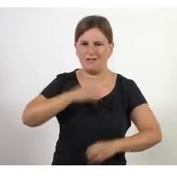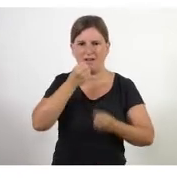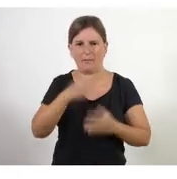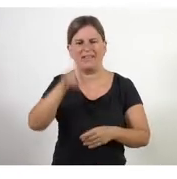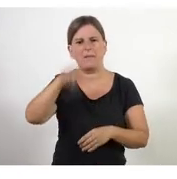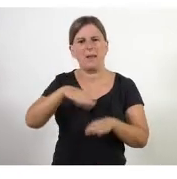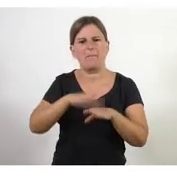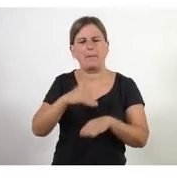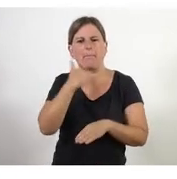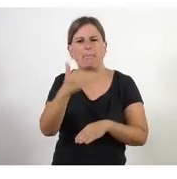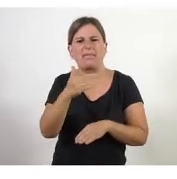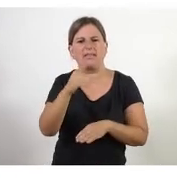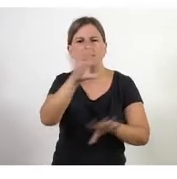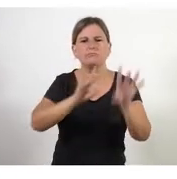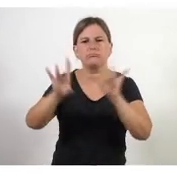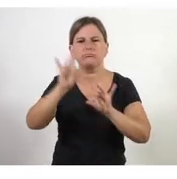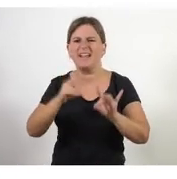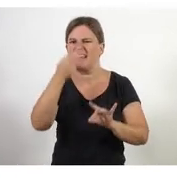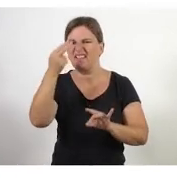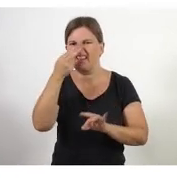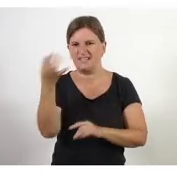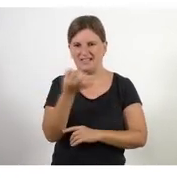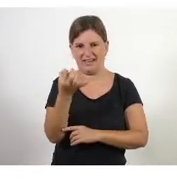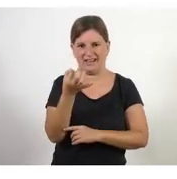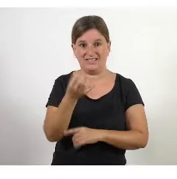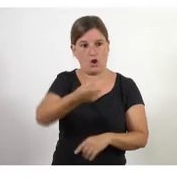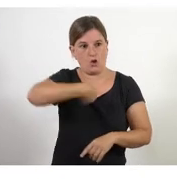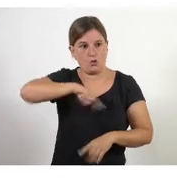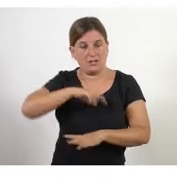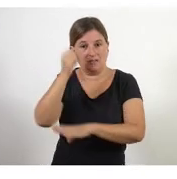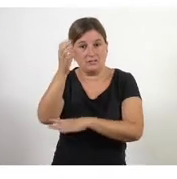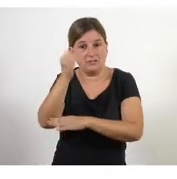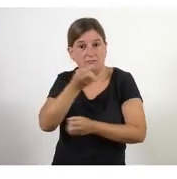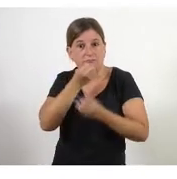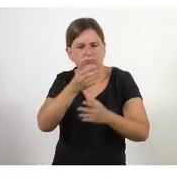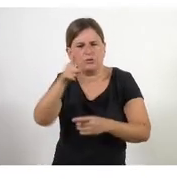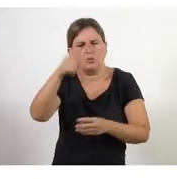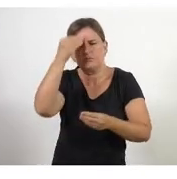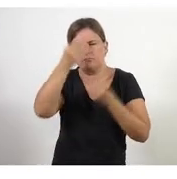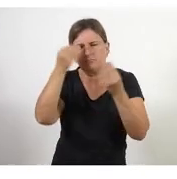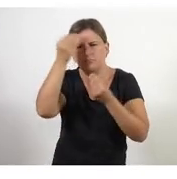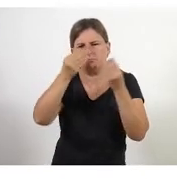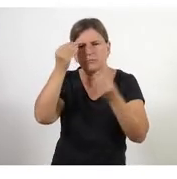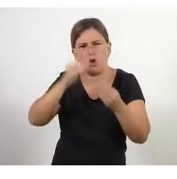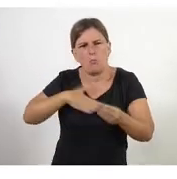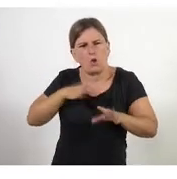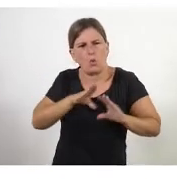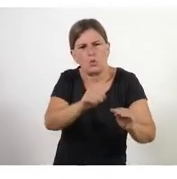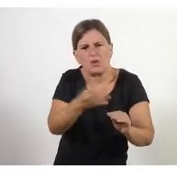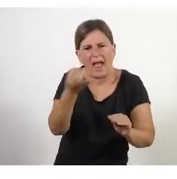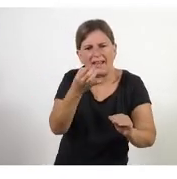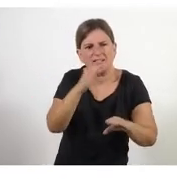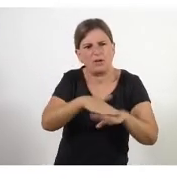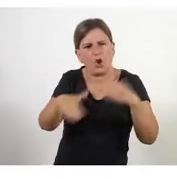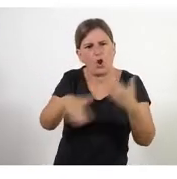interessar. de tot això que et compartiré, què pot ser-te útil i per on pots